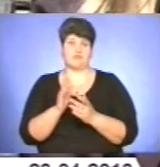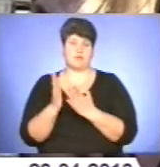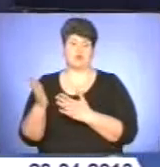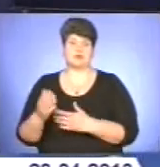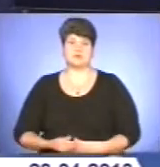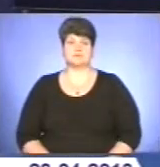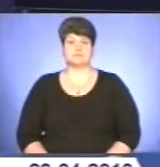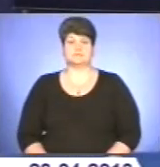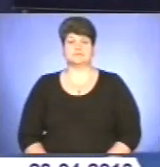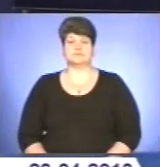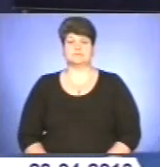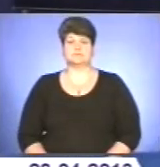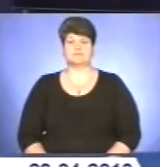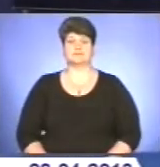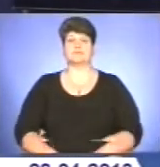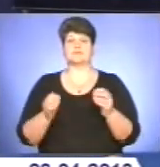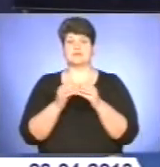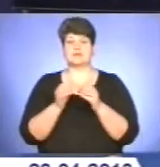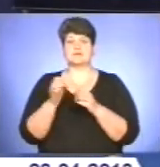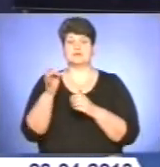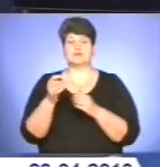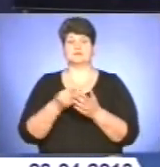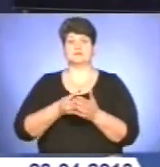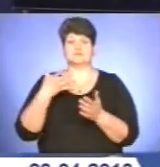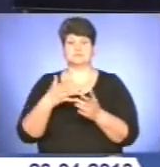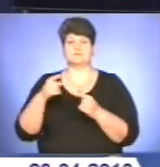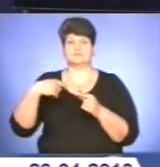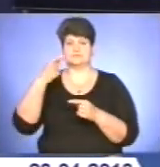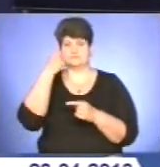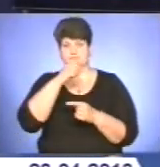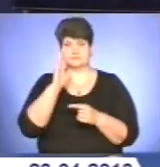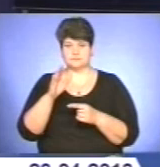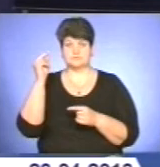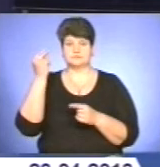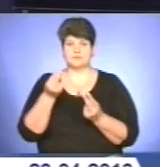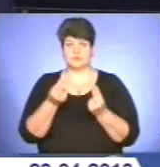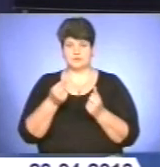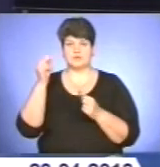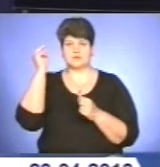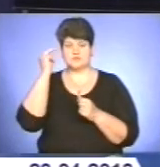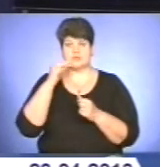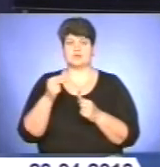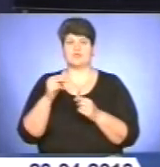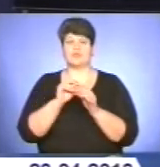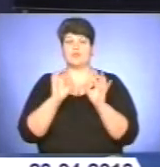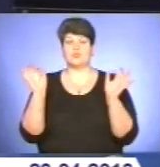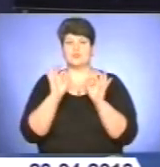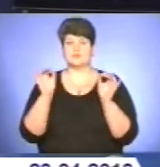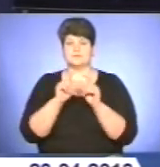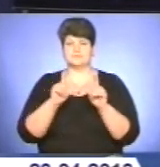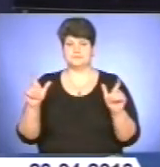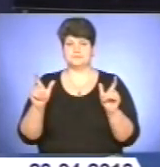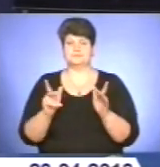У десятеро дорожче від наступного року може коштувати навчання у музичній школі. Оптимізацію